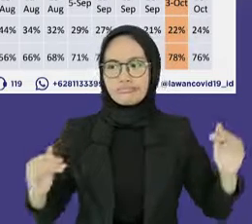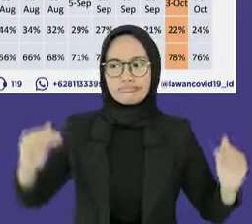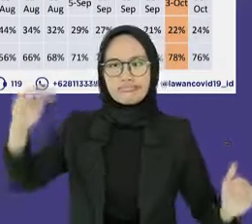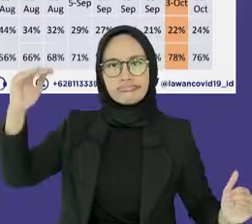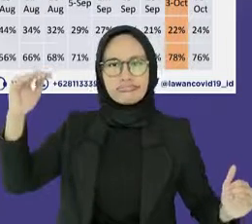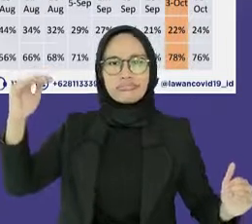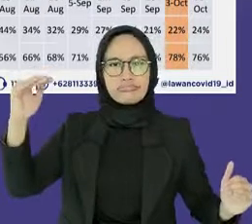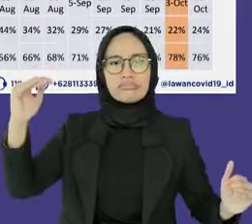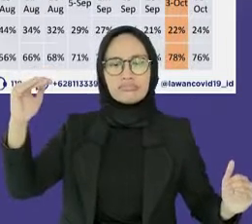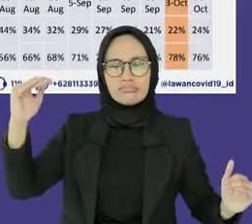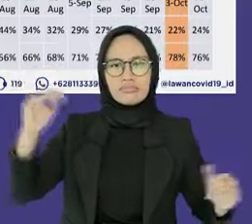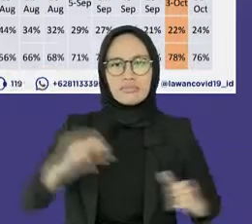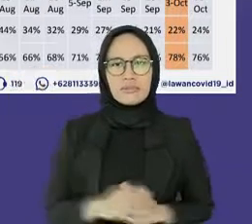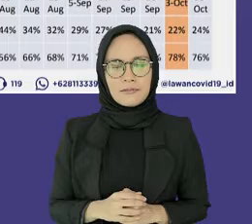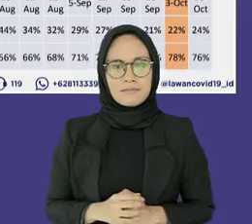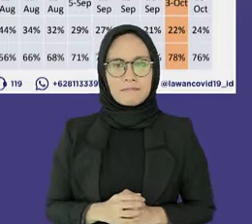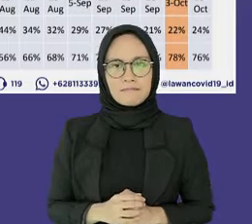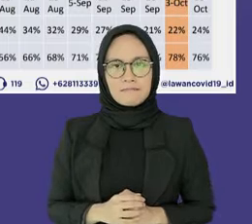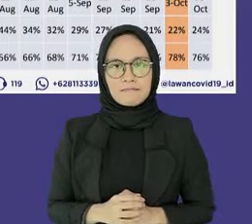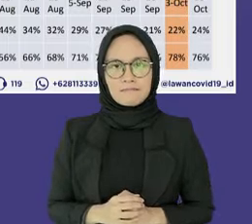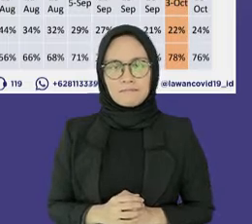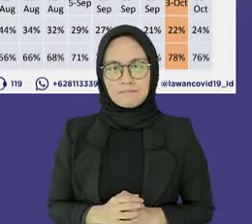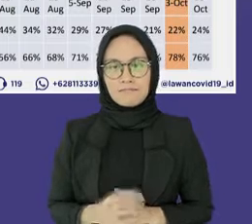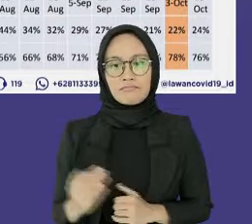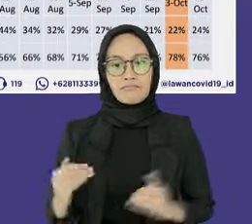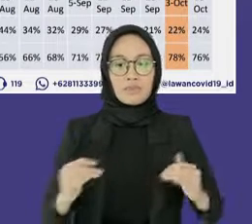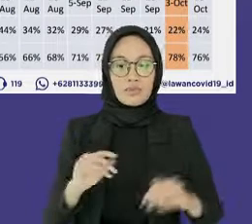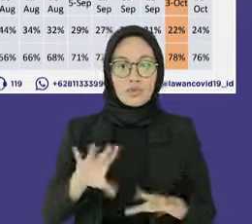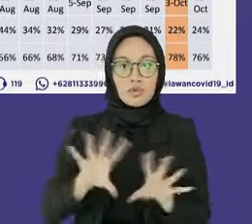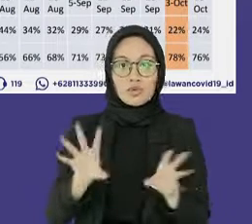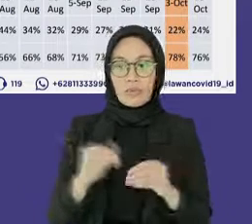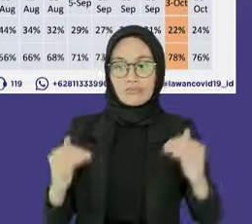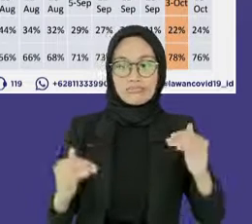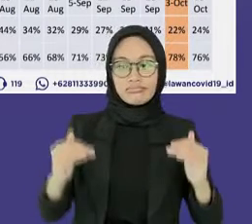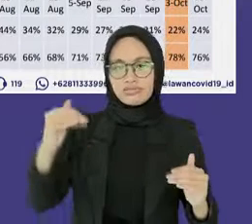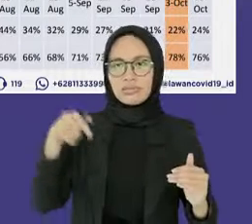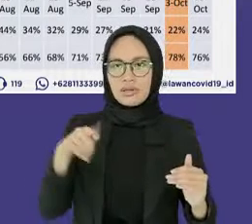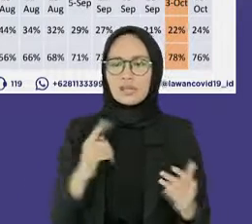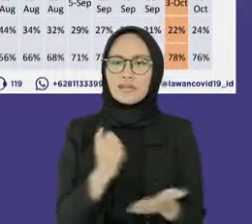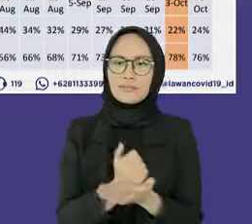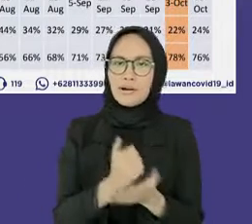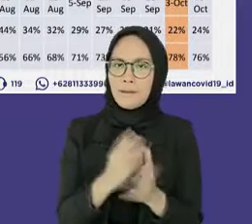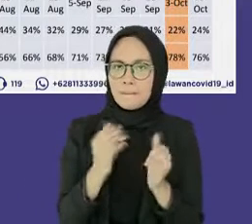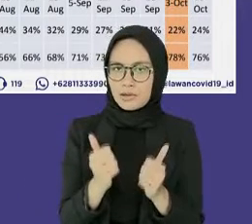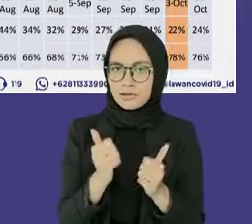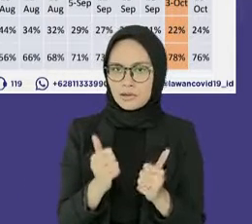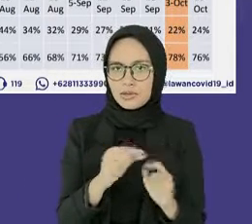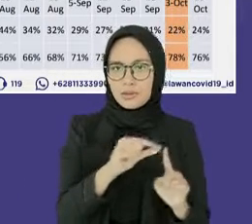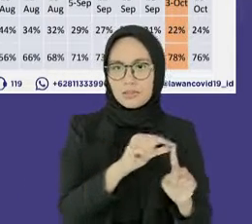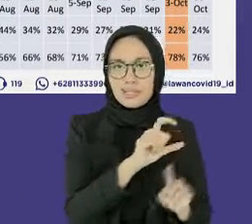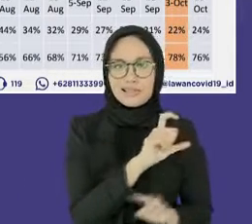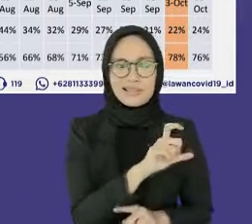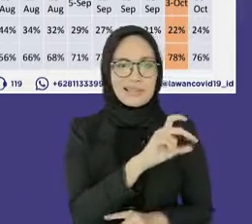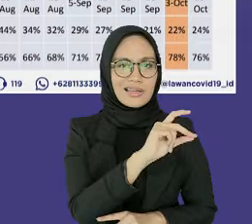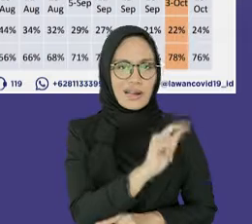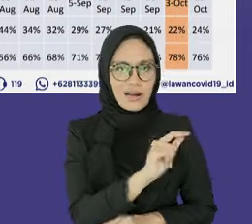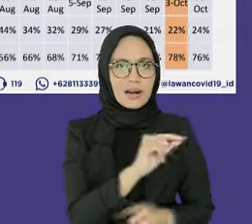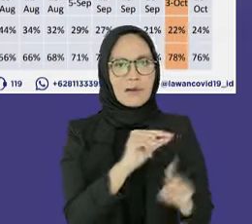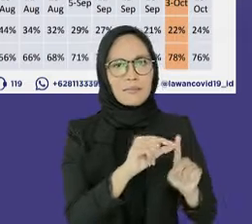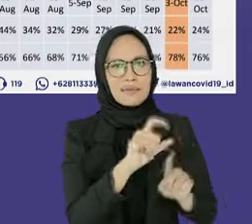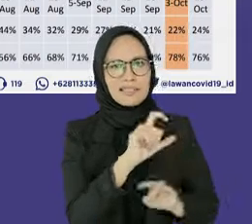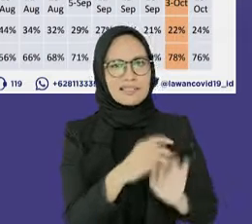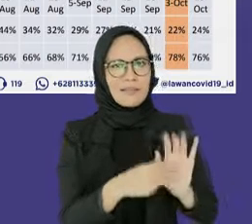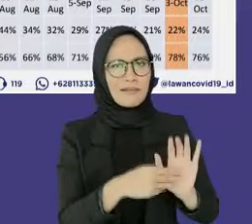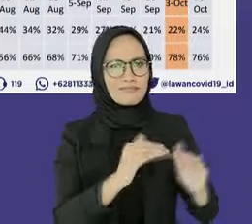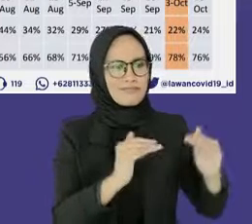cakupan testing ini patut untuk diapresiasi, dan angka gabungan PCR dan TCM yang rendah ini dapat menandakan